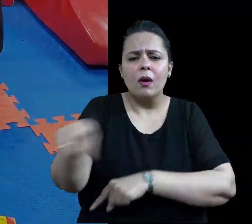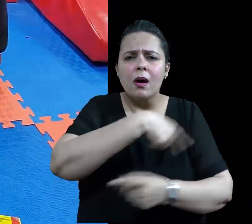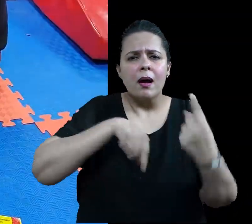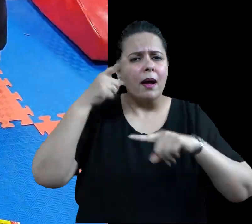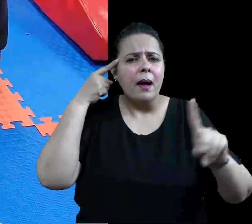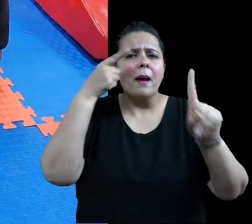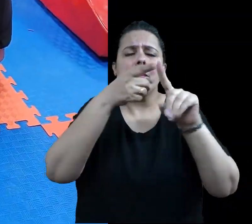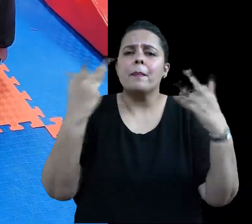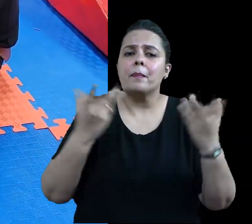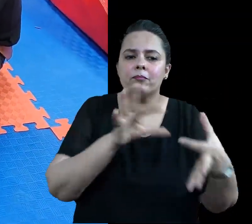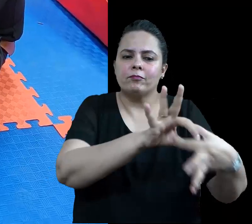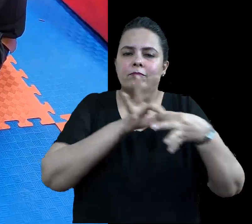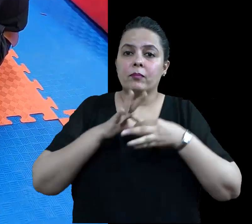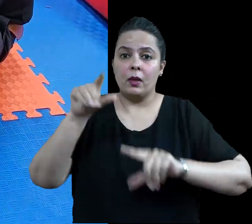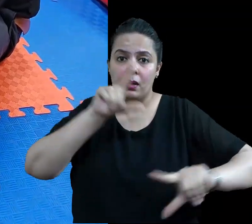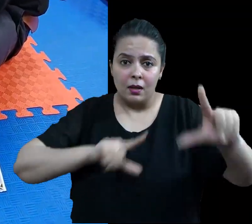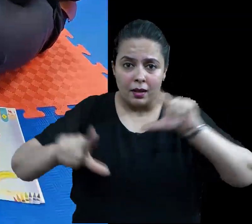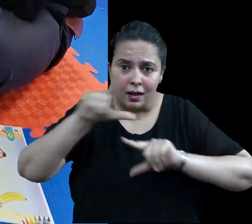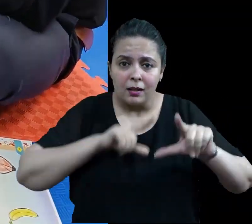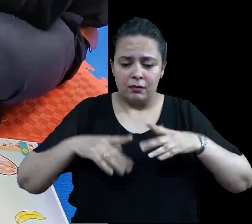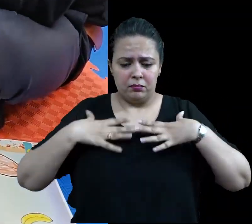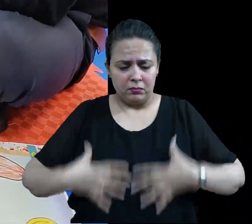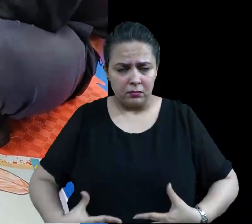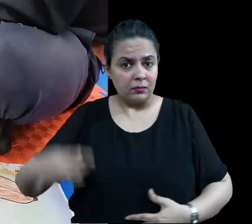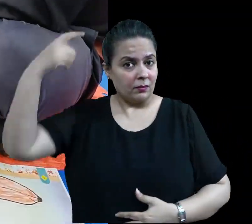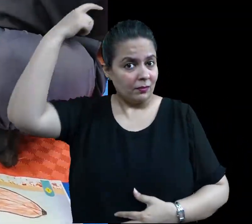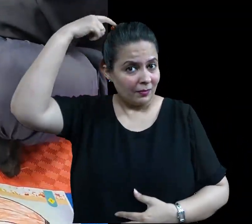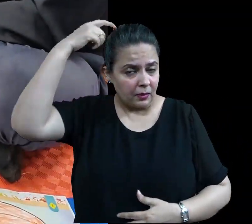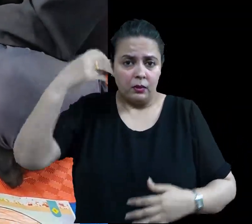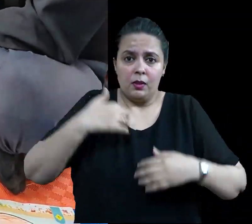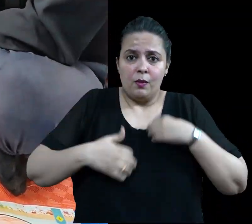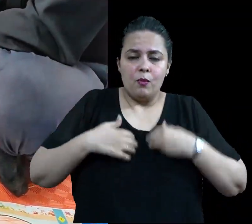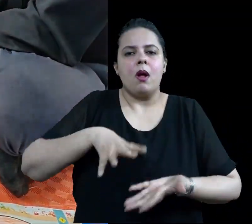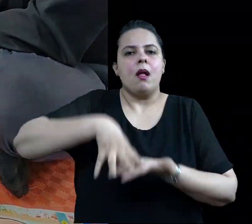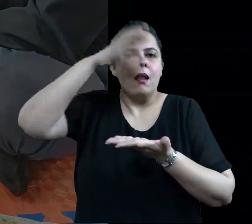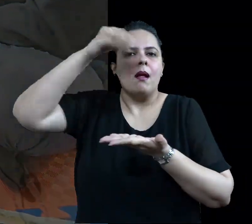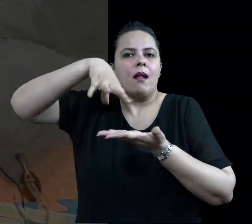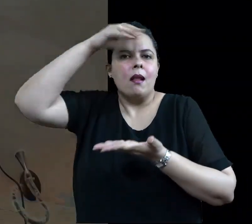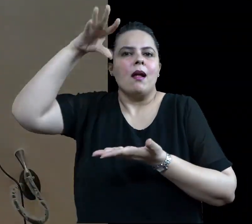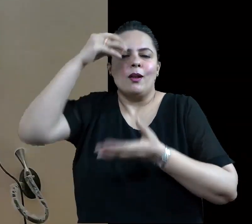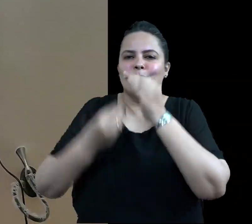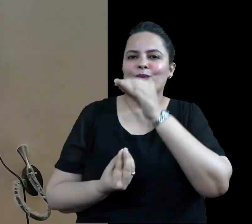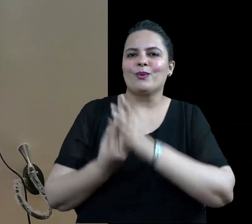भाशा संबंदी, शारिरिक, मानसिक और भावनात्मक कौशल का विकास किया जाएगा।